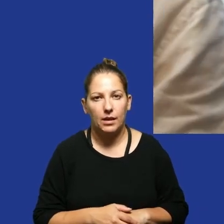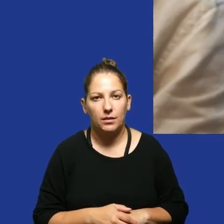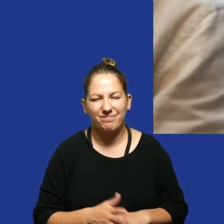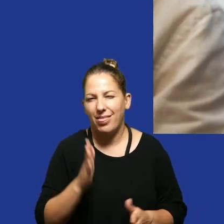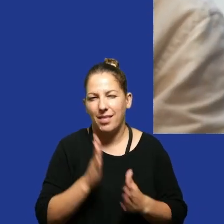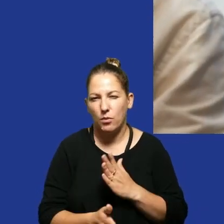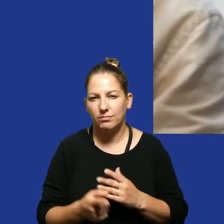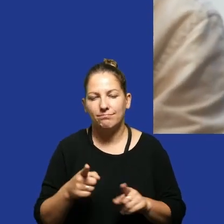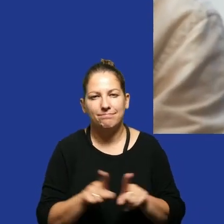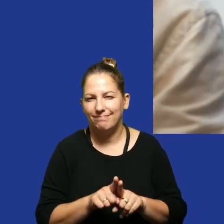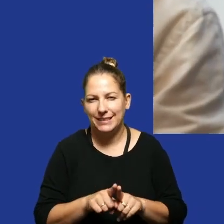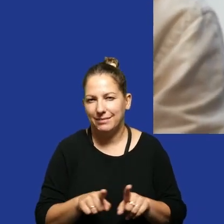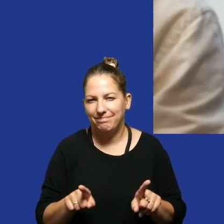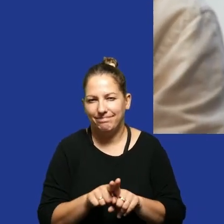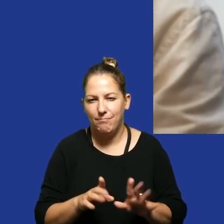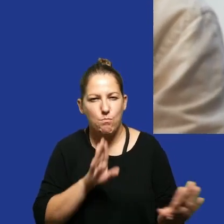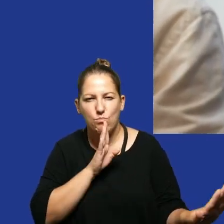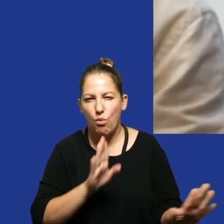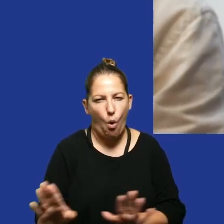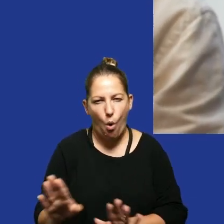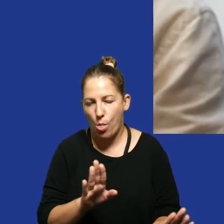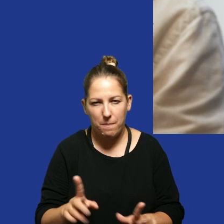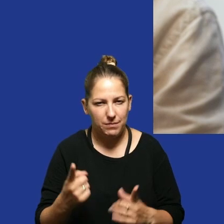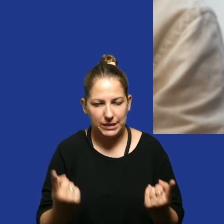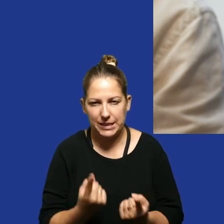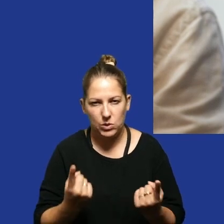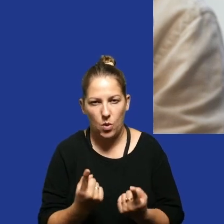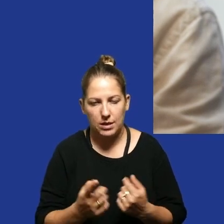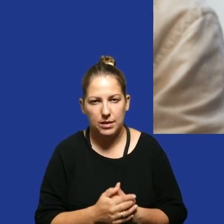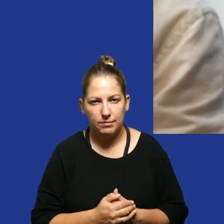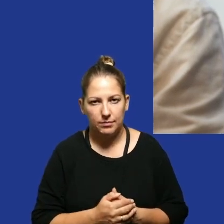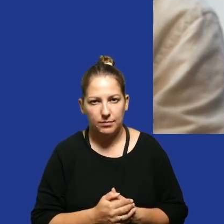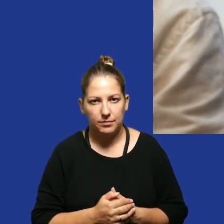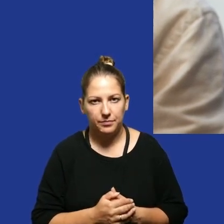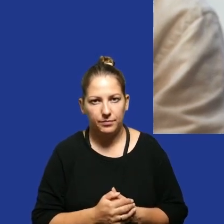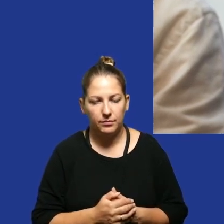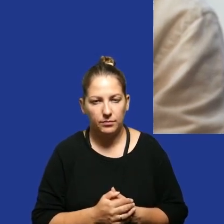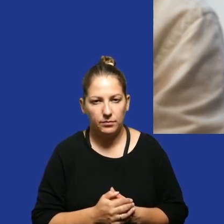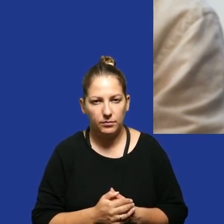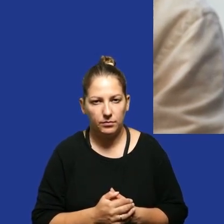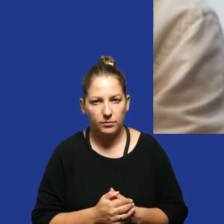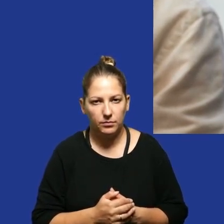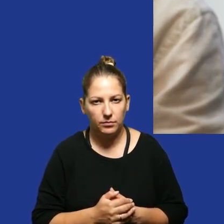najprościej to mówię, no to jest dokładnie to przełożenie tego, co się dzieje na relacji